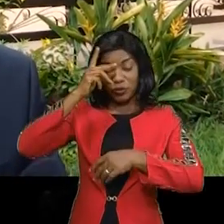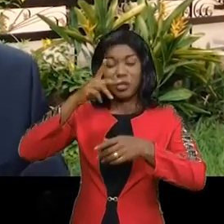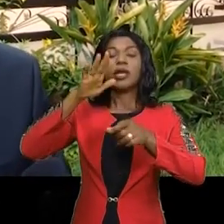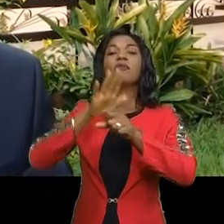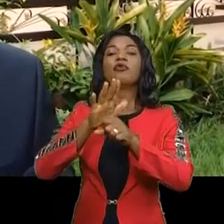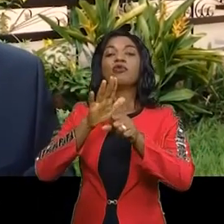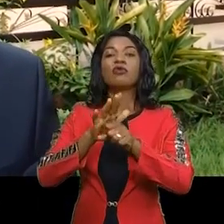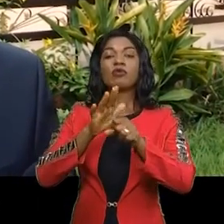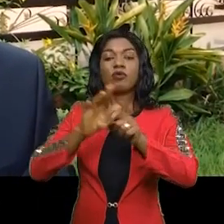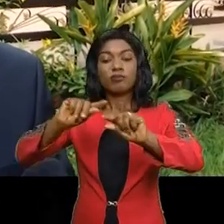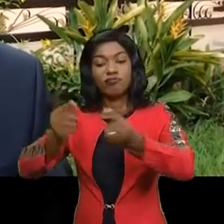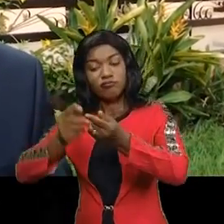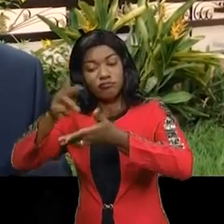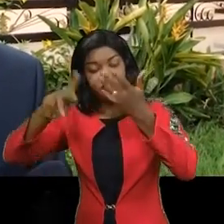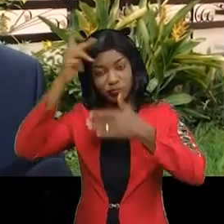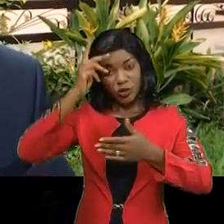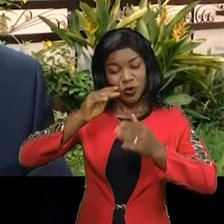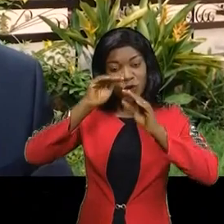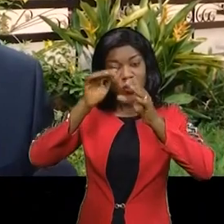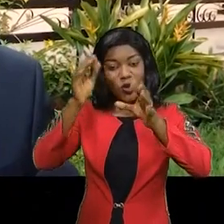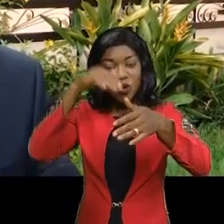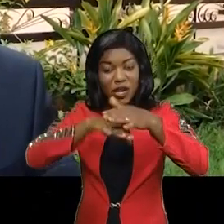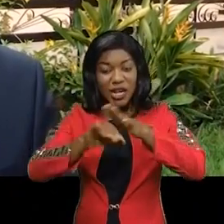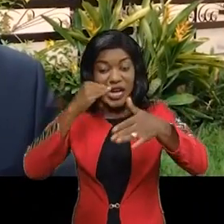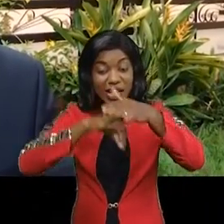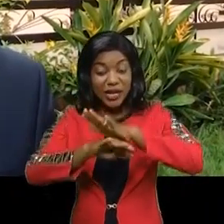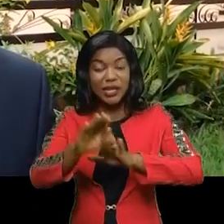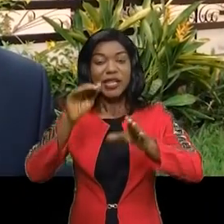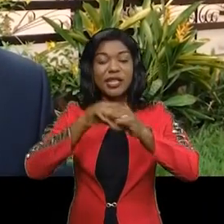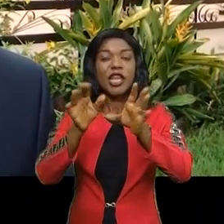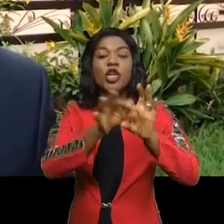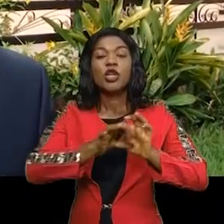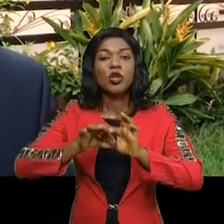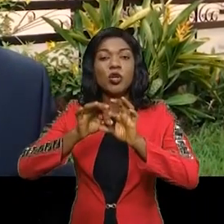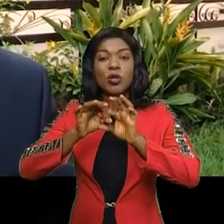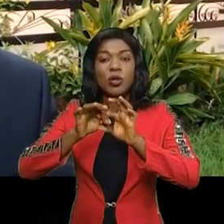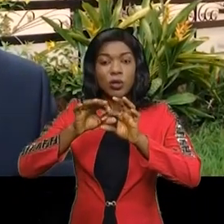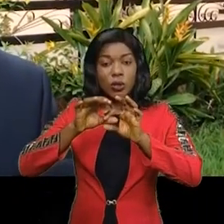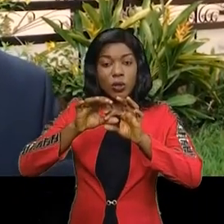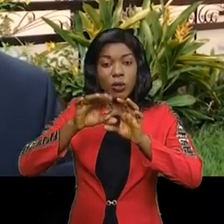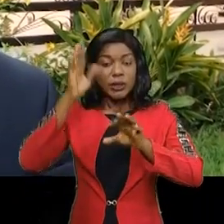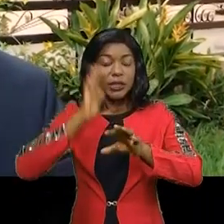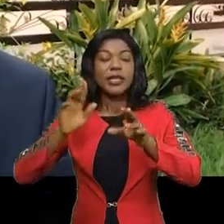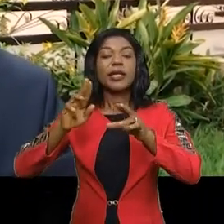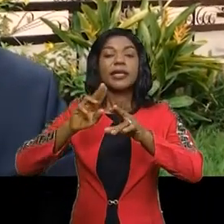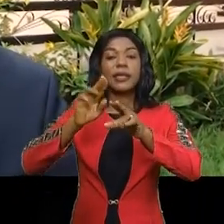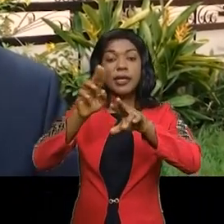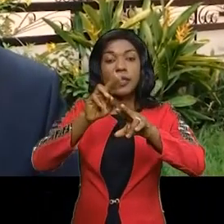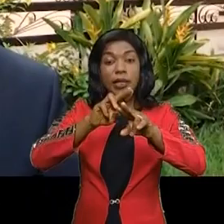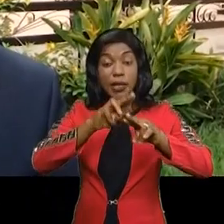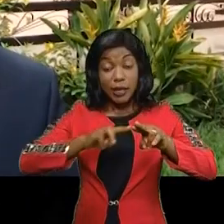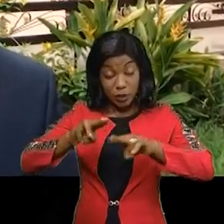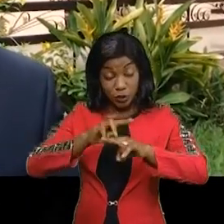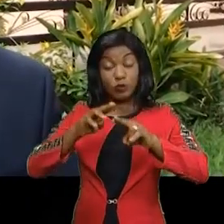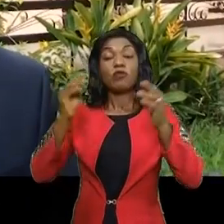à l'Union sacrée de la nation. Mais on a aussi évoqué d'autres critères. C'était de dire que nous aurons voulu voir participer la